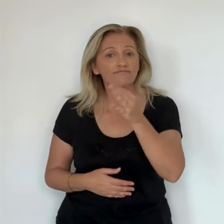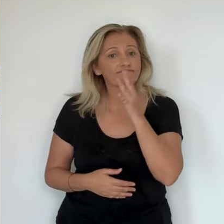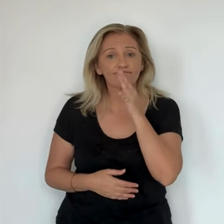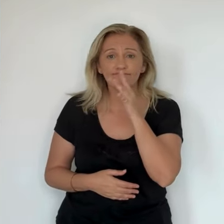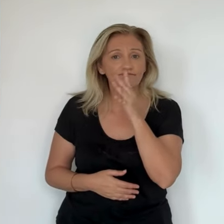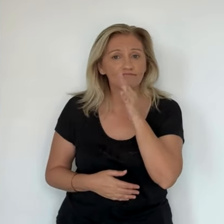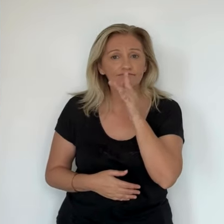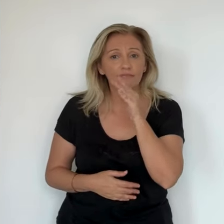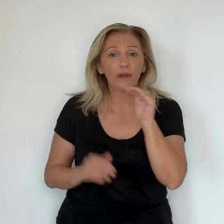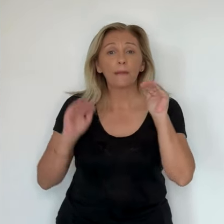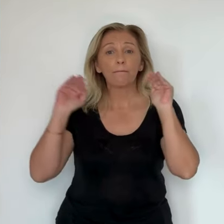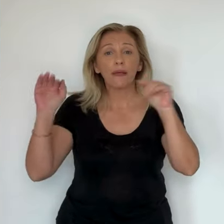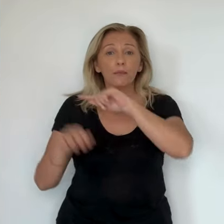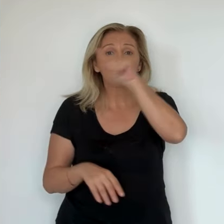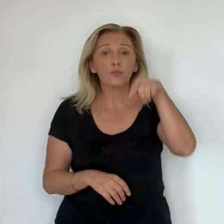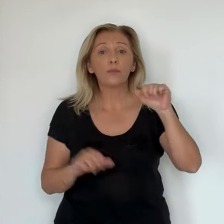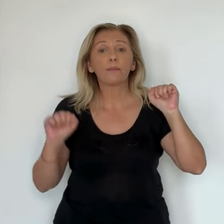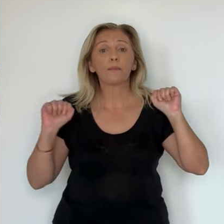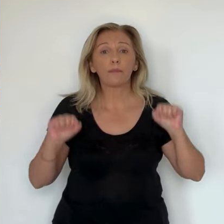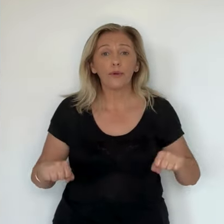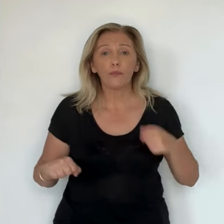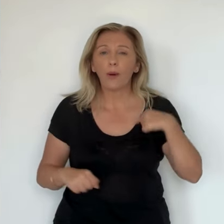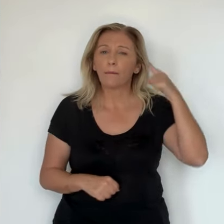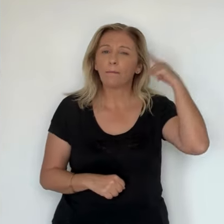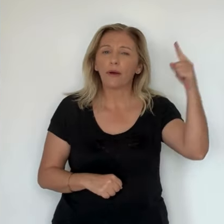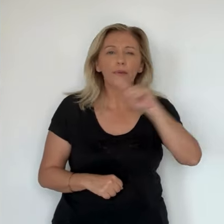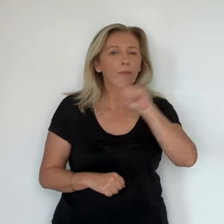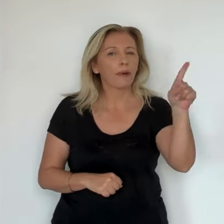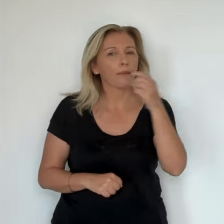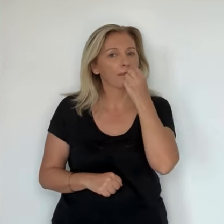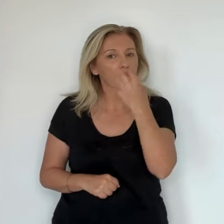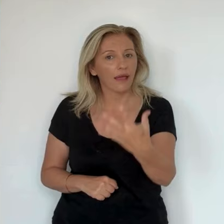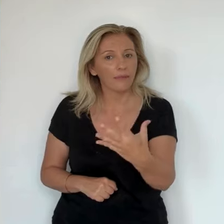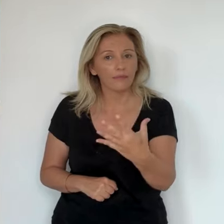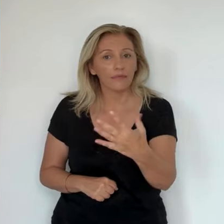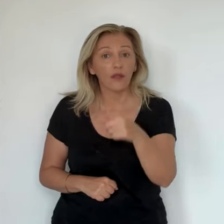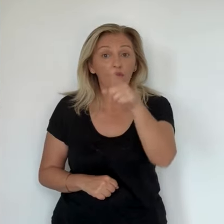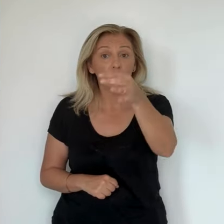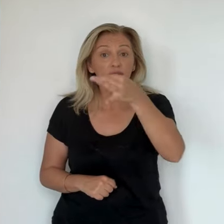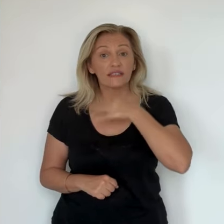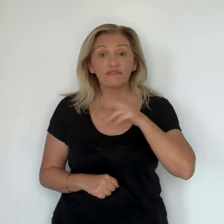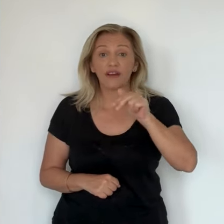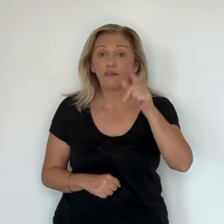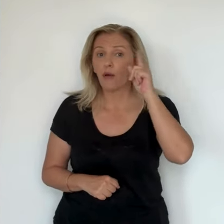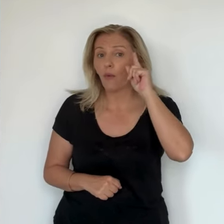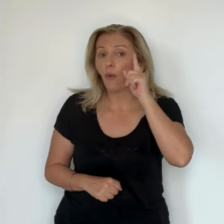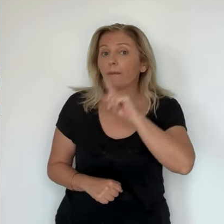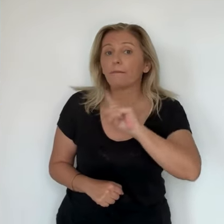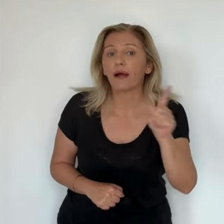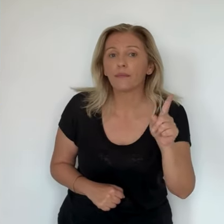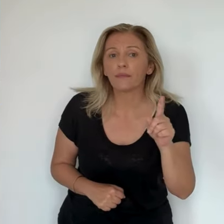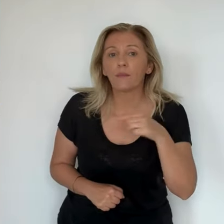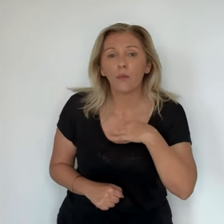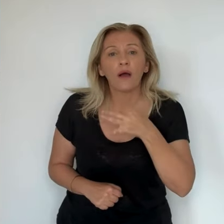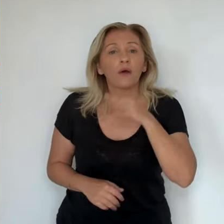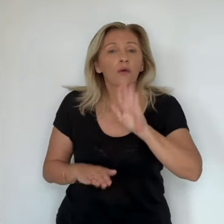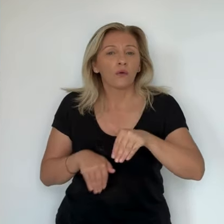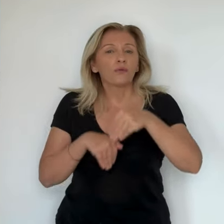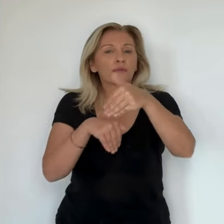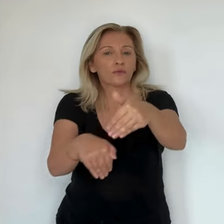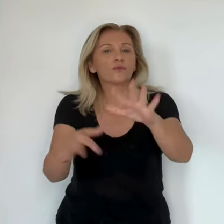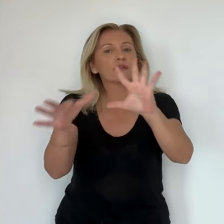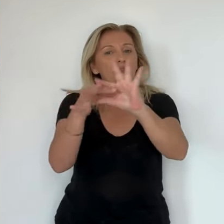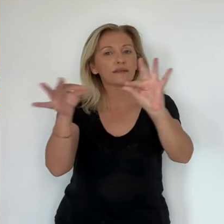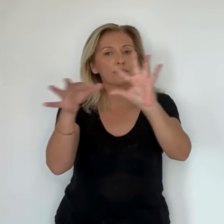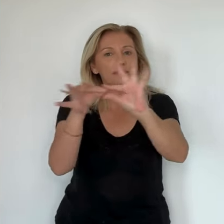je crois que même si nous le pouvions, cela ne serait pas sain. Vous allez me dire, et pourquoi pas ? Alors, je vais poursuivre mon